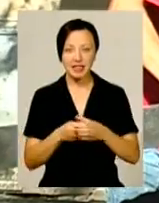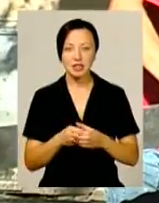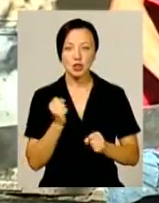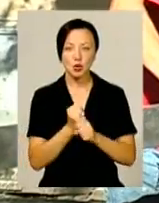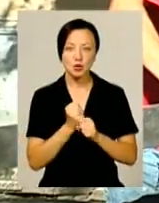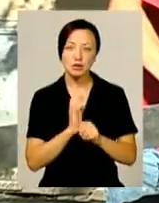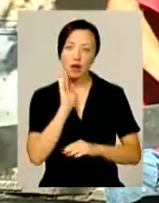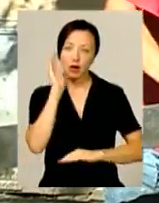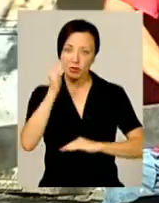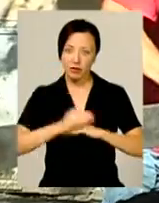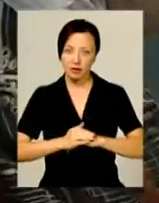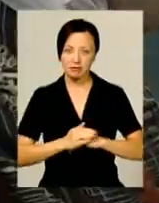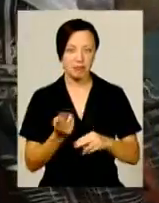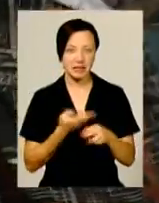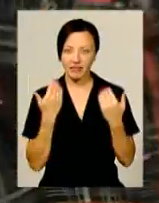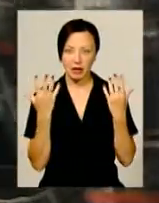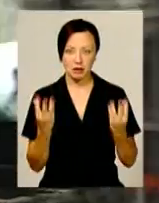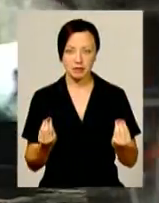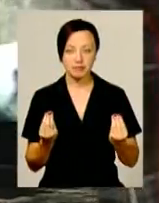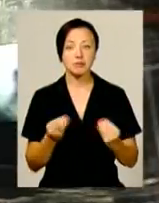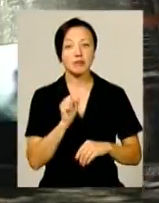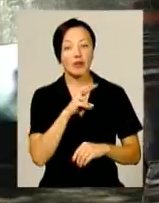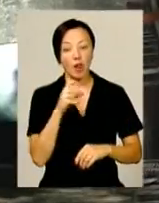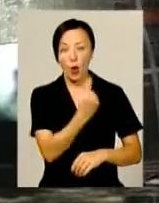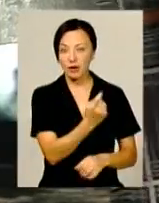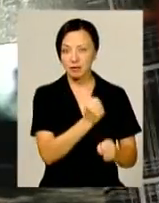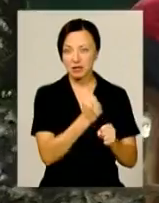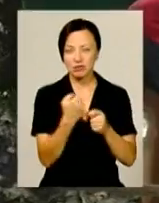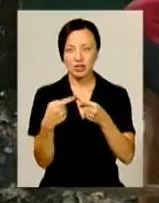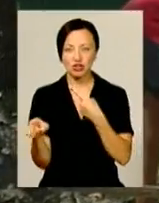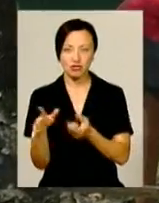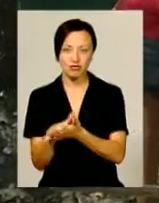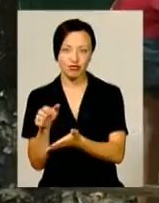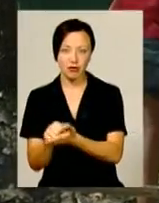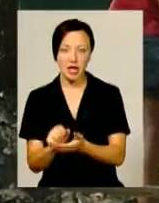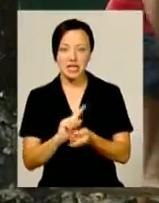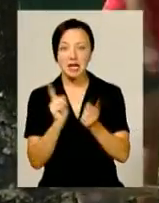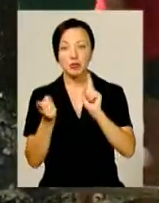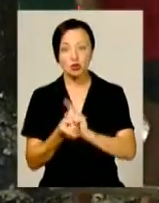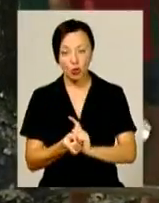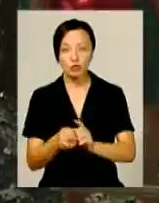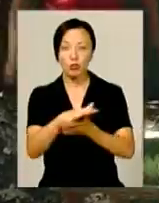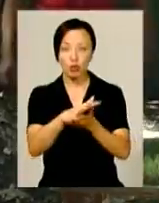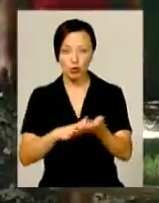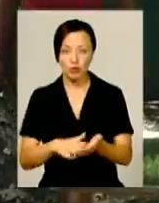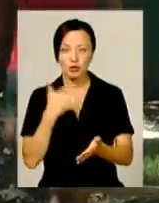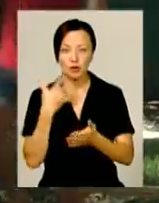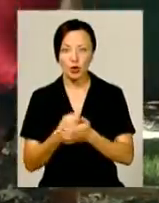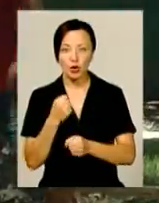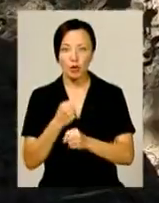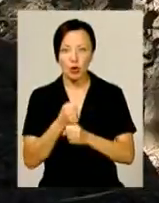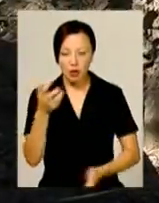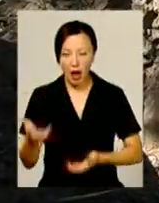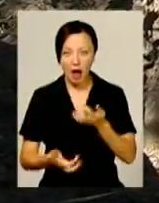зранку й до Смирканку майже без вихідних. Та поки одні працюють, інші руйнують. Замість того, аби продовжувати свою роботу,